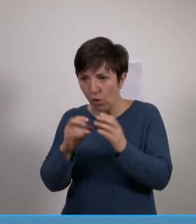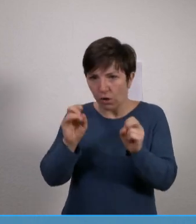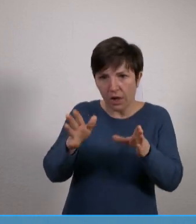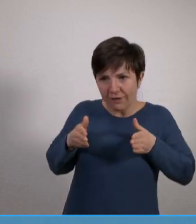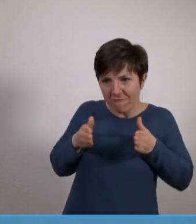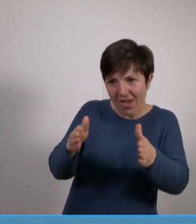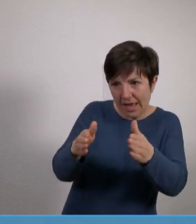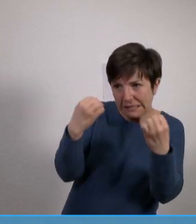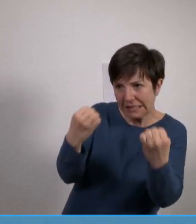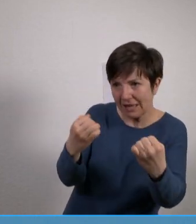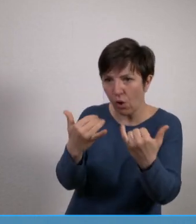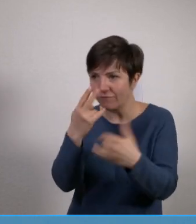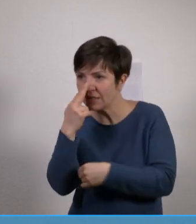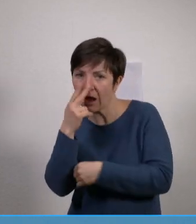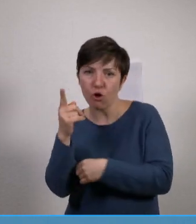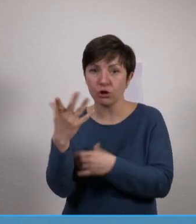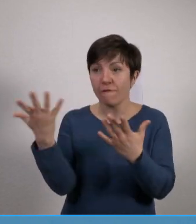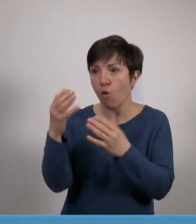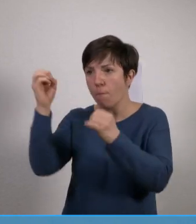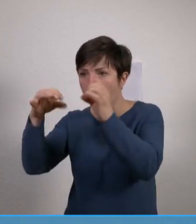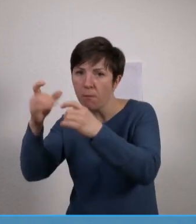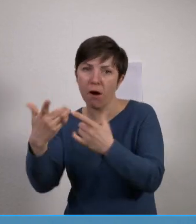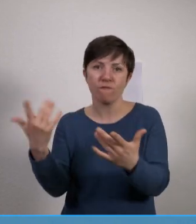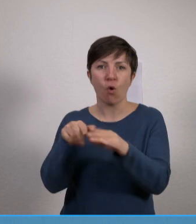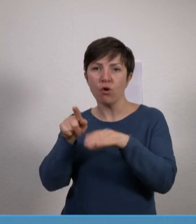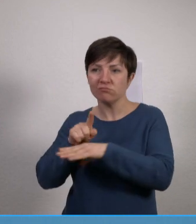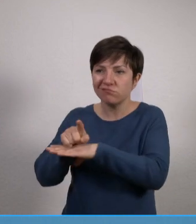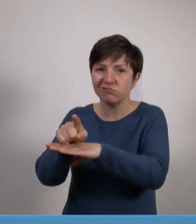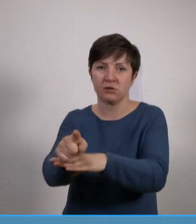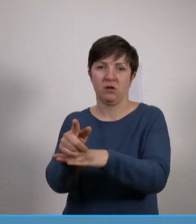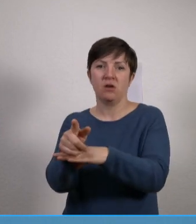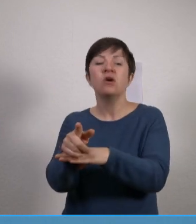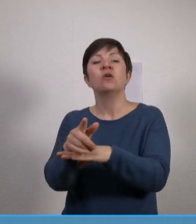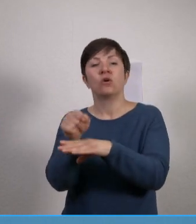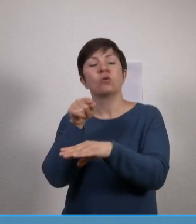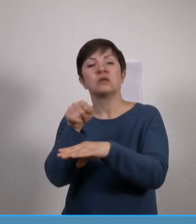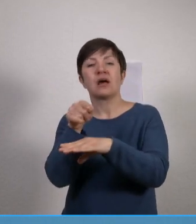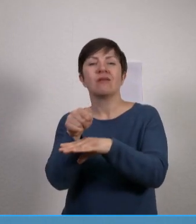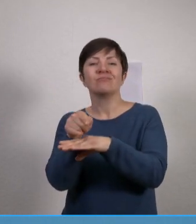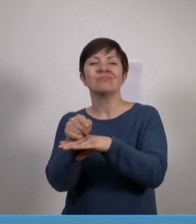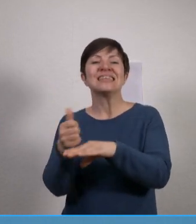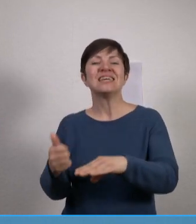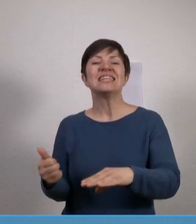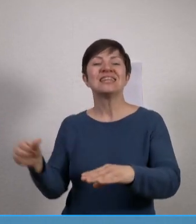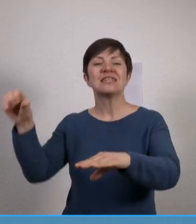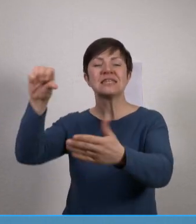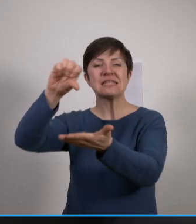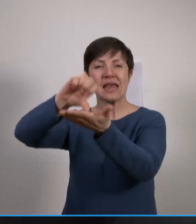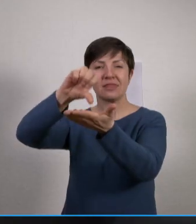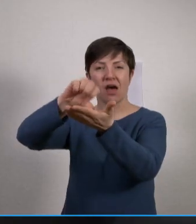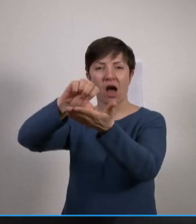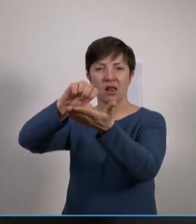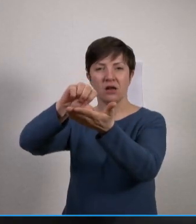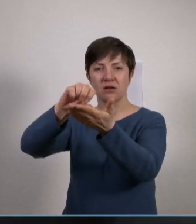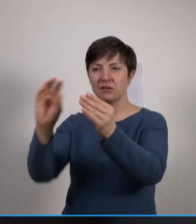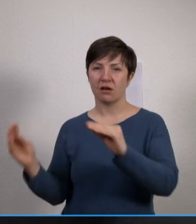gibt ganz enge Kommunikationswege zum Headquarter und das läuft wirklich unter Safety First. Wenn es problematisch